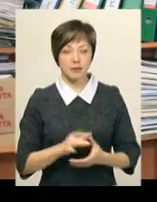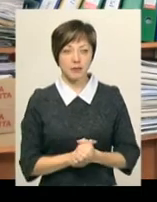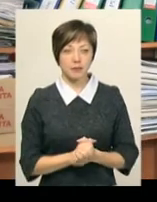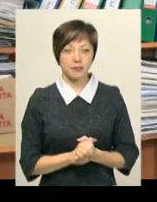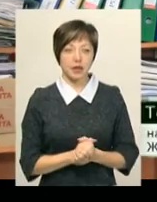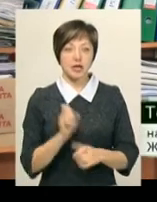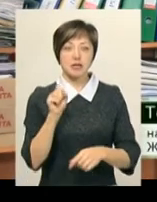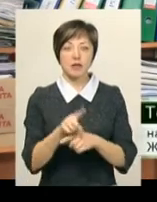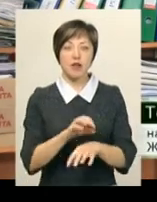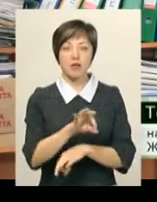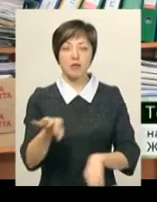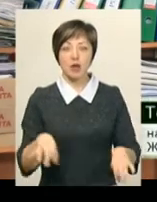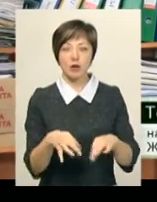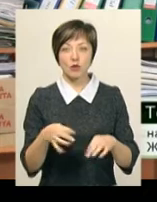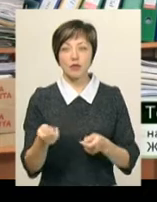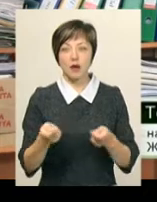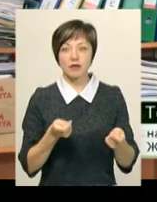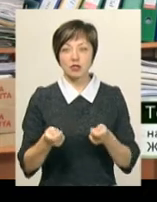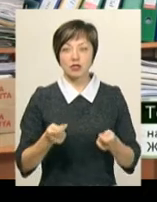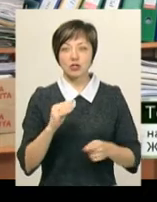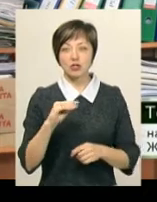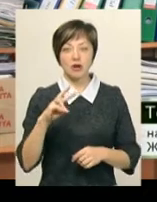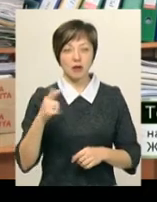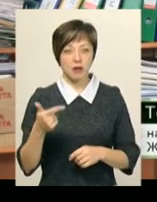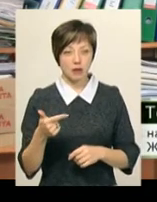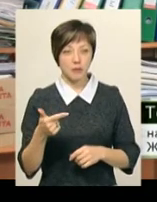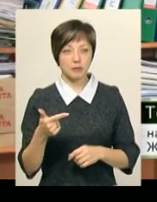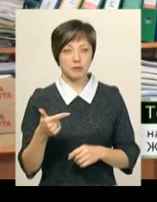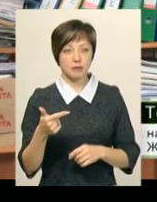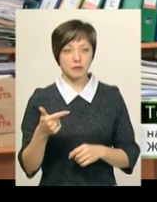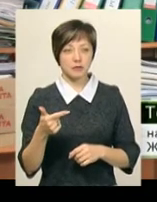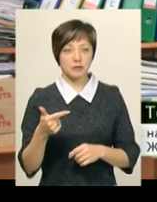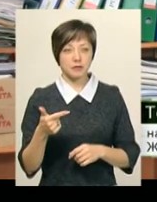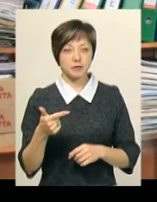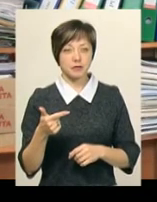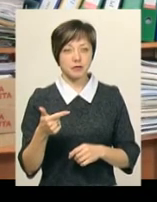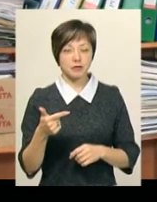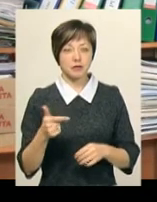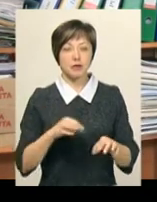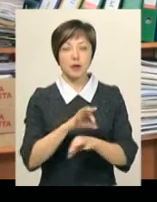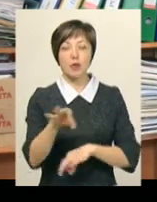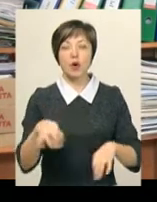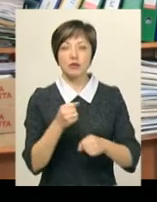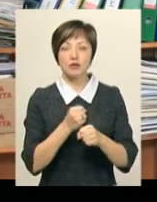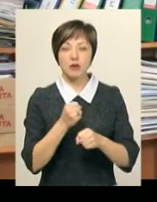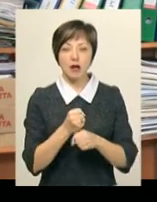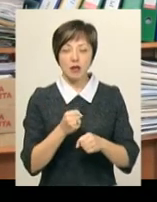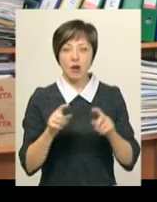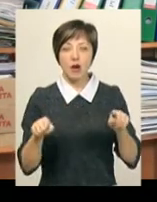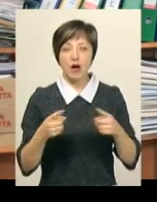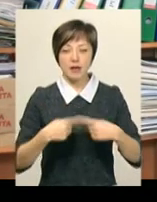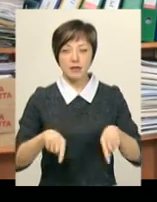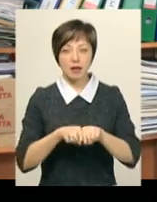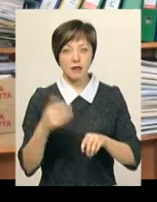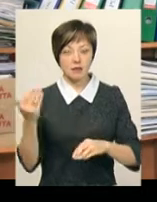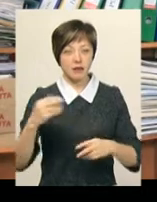Замовляли проєкт управління житлово-комунального господарства, розробляла проєктна організація з